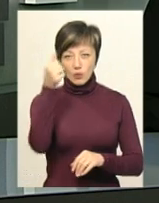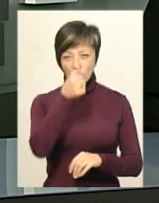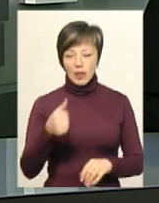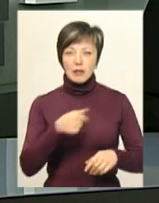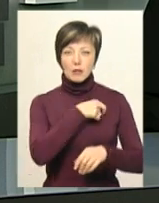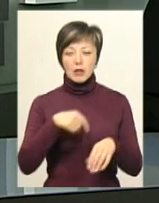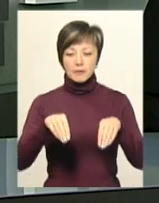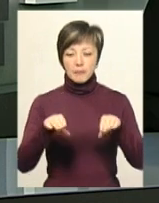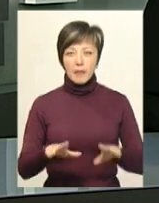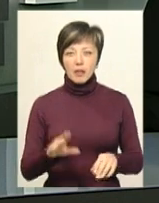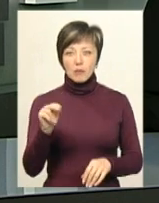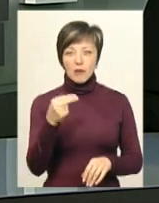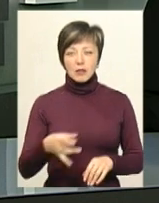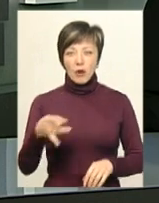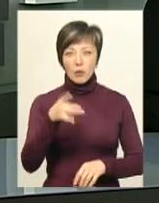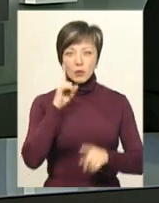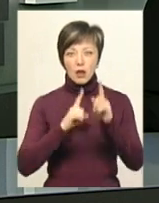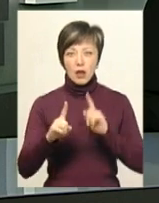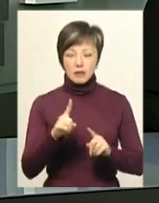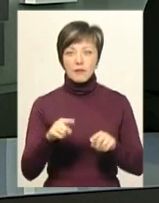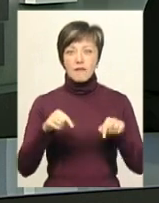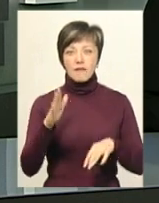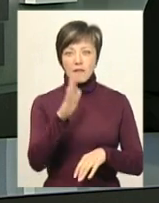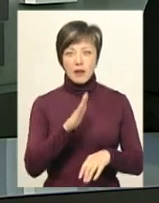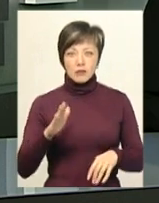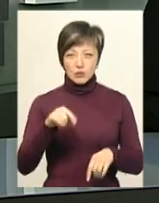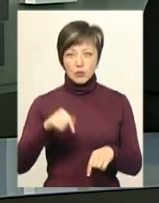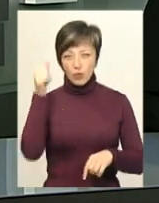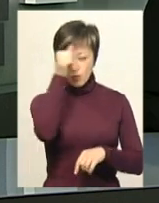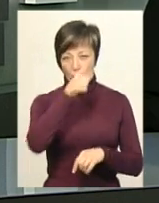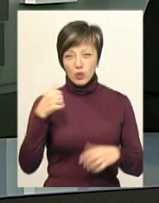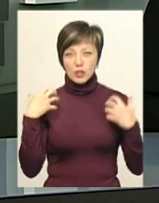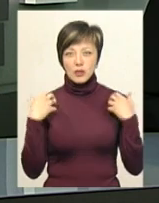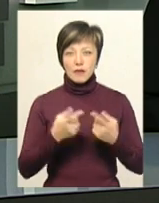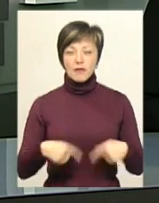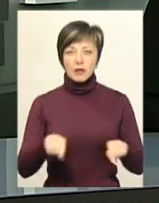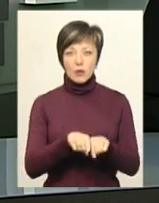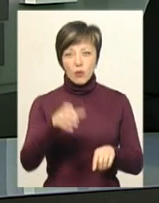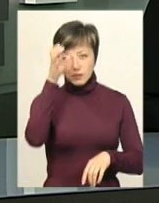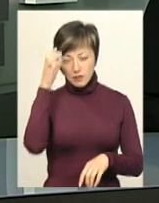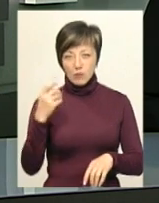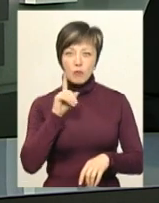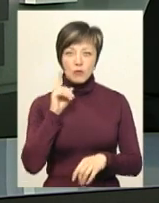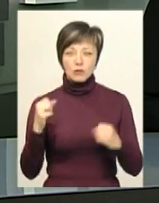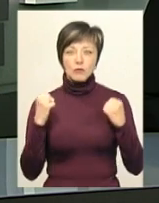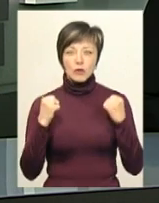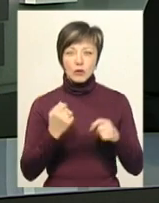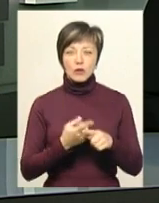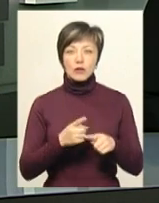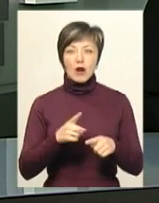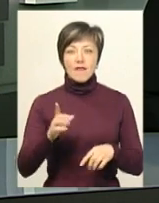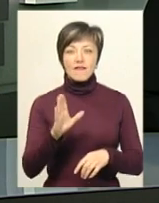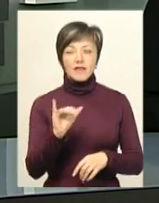районної ради в вересні цього року. Про це розповідає начальниця відділу освіти, молоді та спорту Чеморовецької районної адміністрації Світлана Царук.